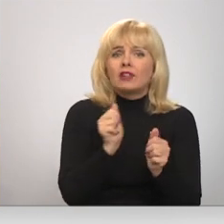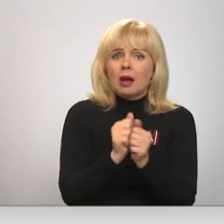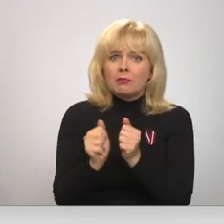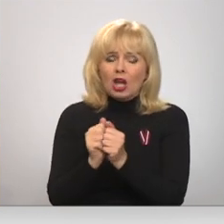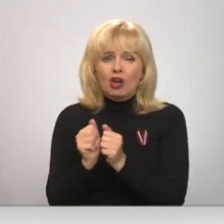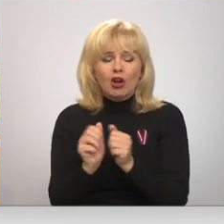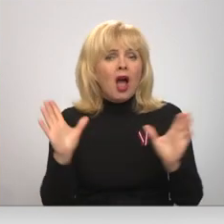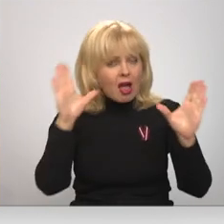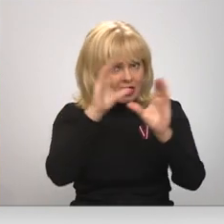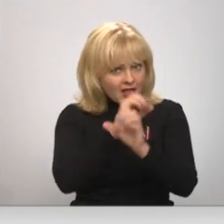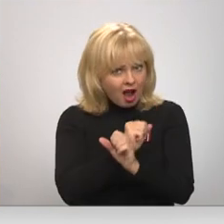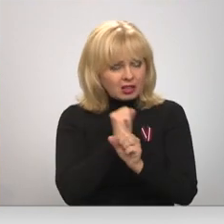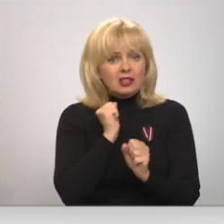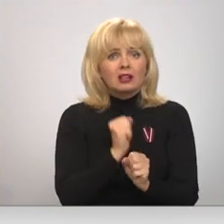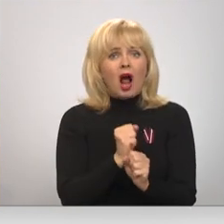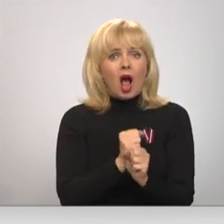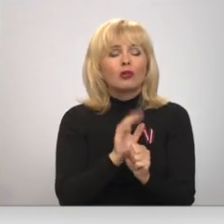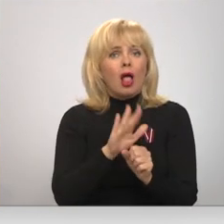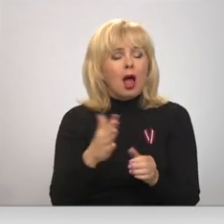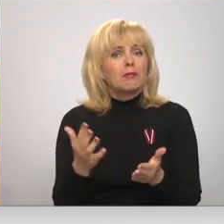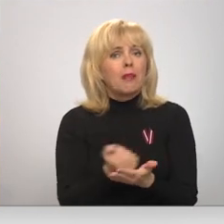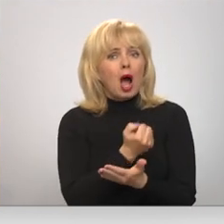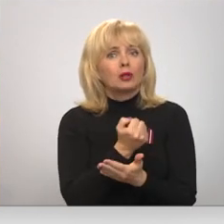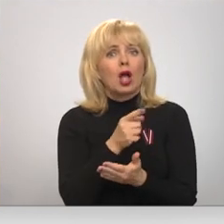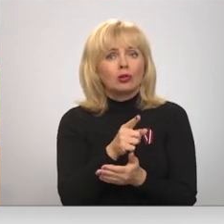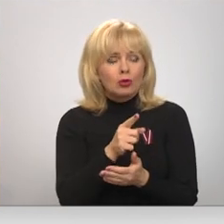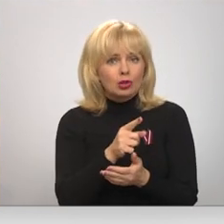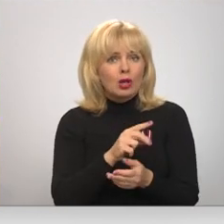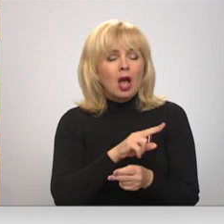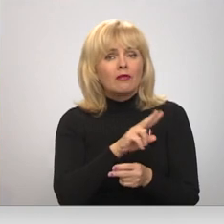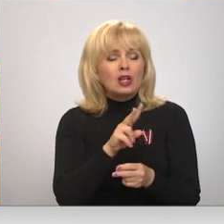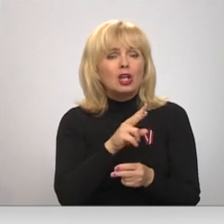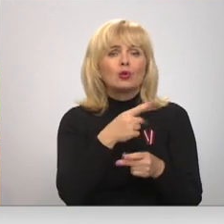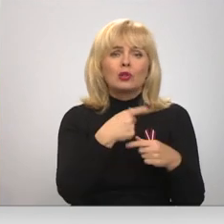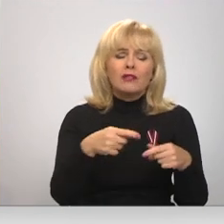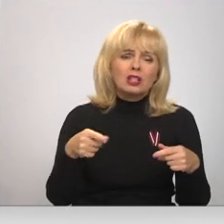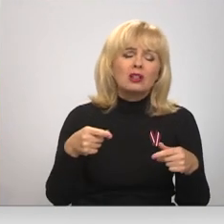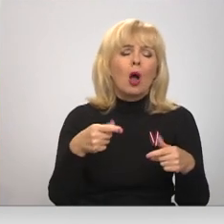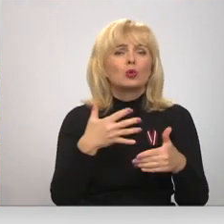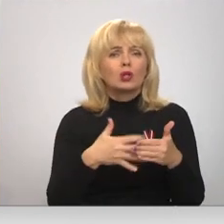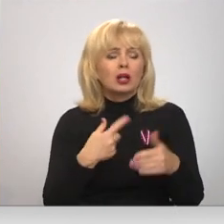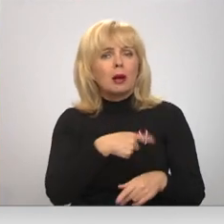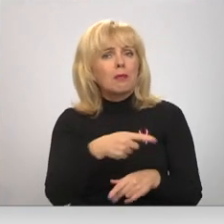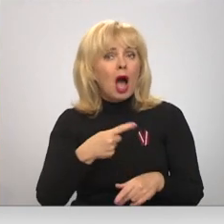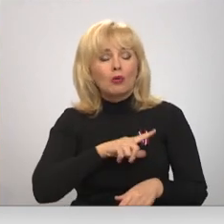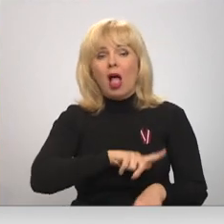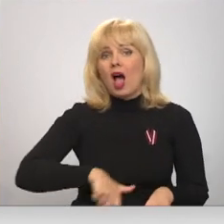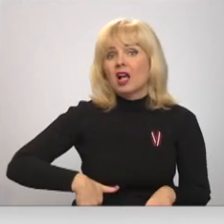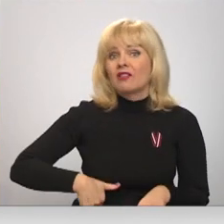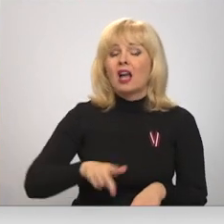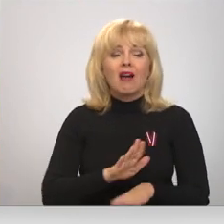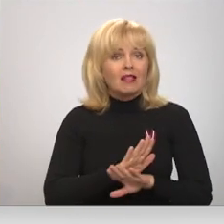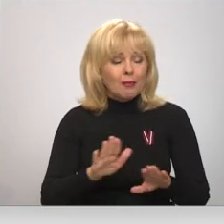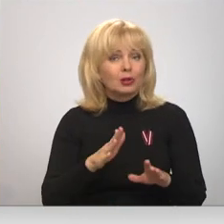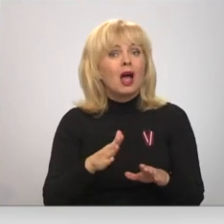arī naktīs strādāja, lai panāktu šo pašu vīrusu sekvenēšanu visu pārējumu. Nekas tāds mums Latvijā nebūtu, tāpēc